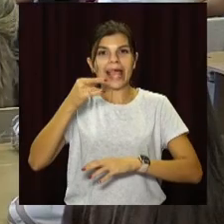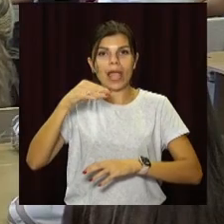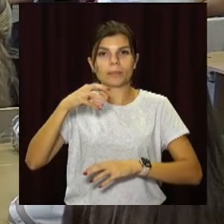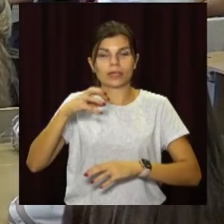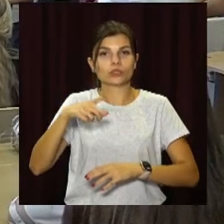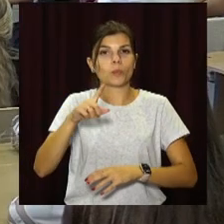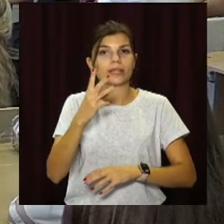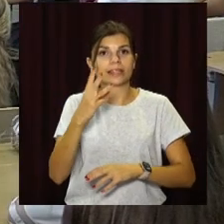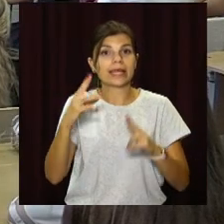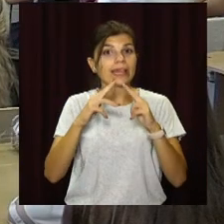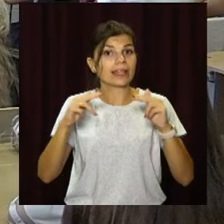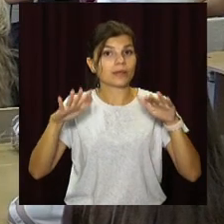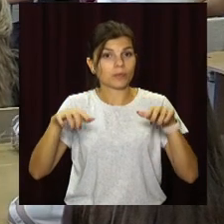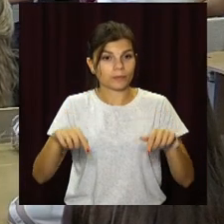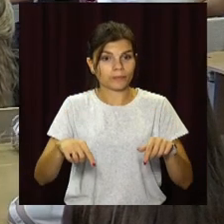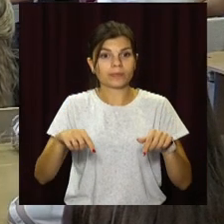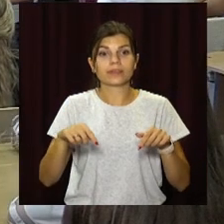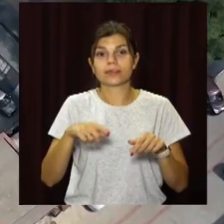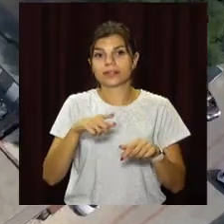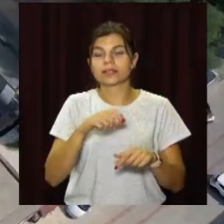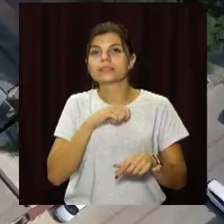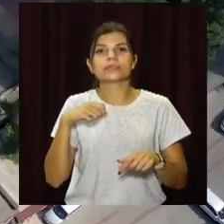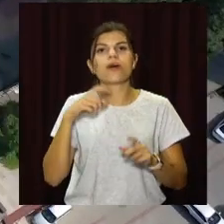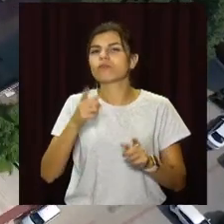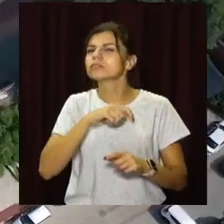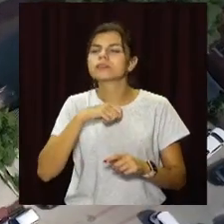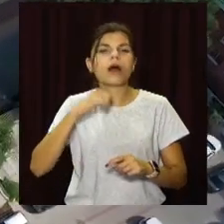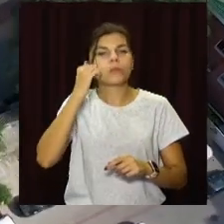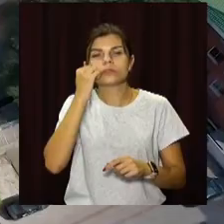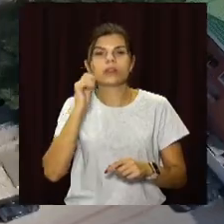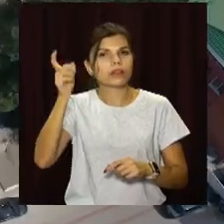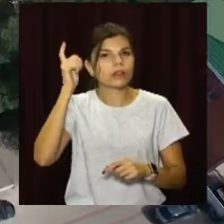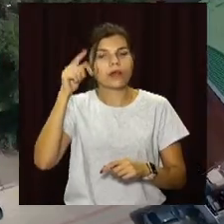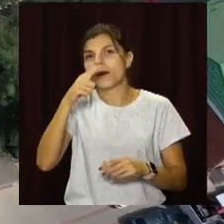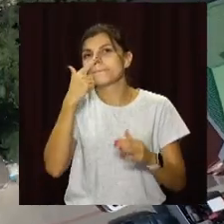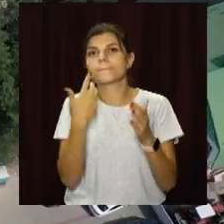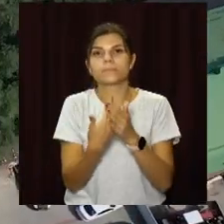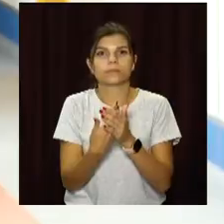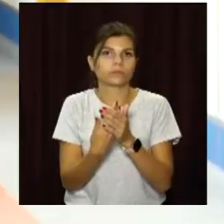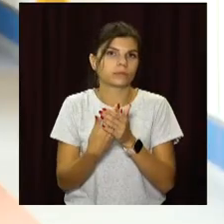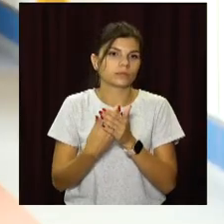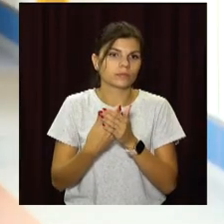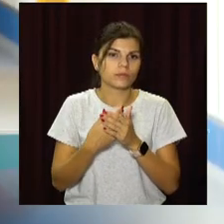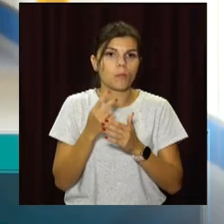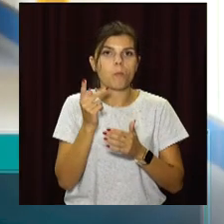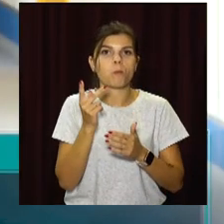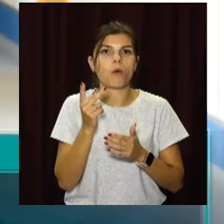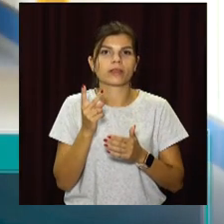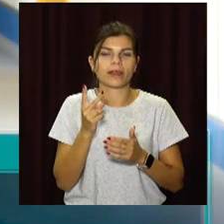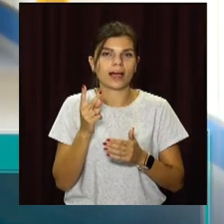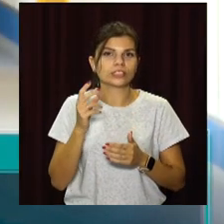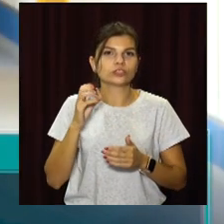33 Дніпра. Марінська гімназія – найстаріший освітній заклад міста. Йому понад півтора століття. Подвійне свято,